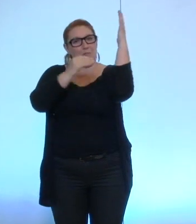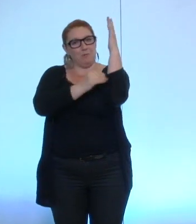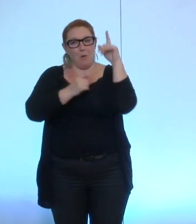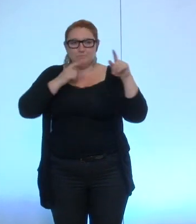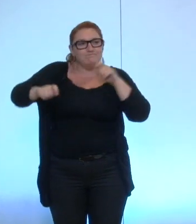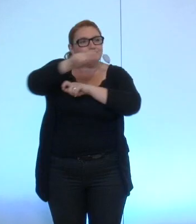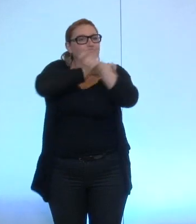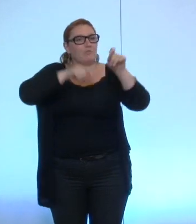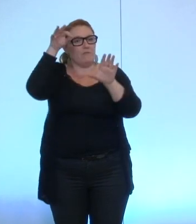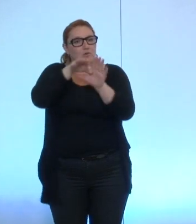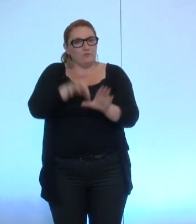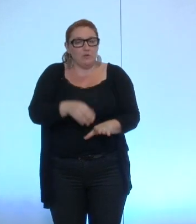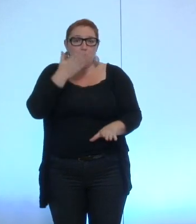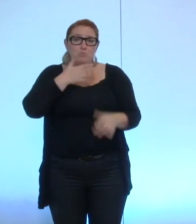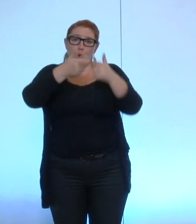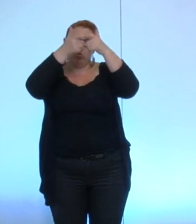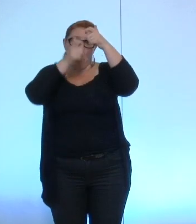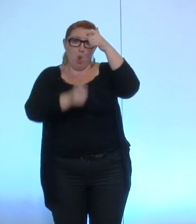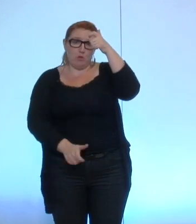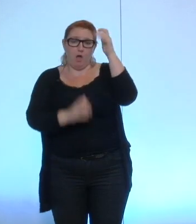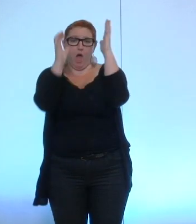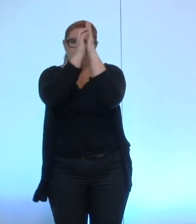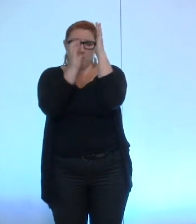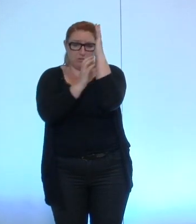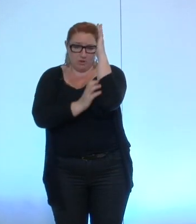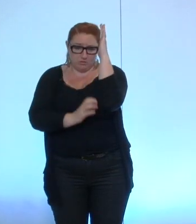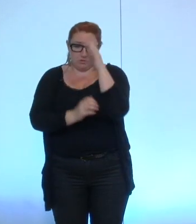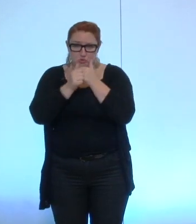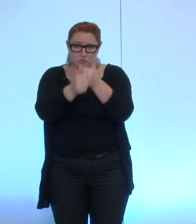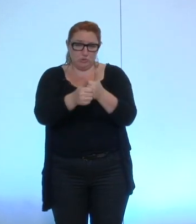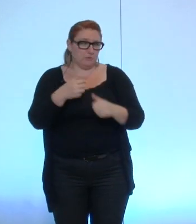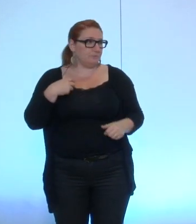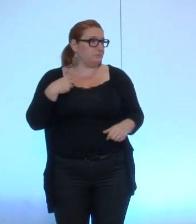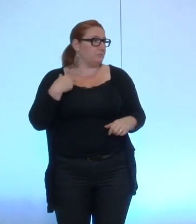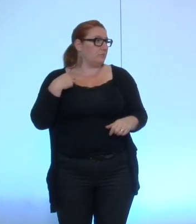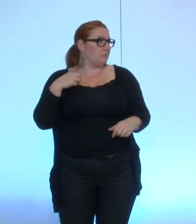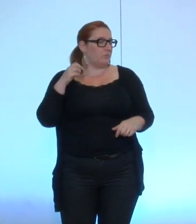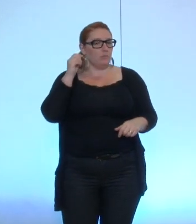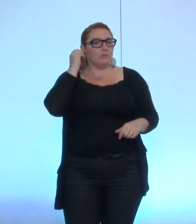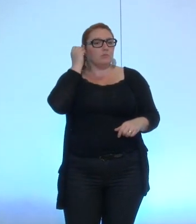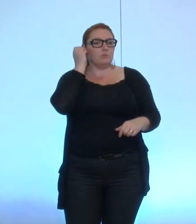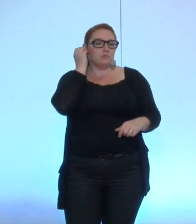et le plus simple c'est peut-être de les prendre par article histoire que nous puissions suivre